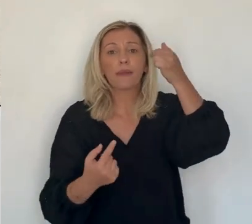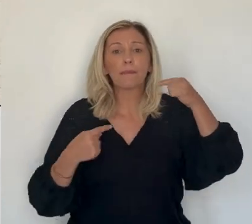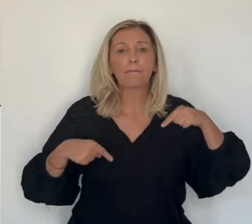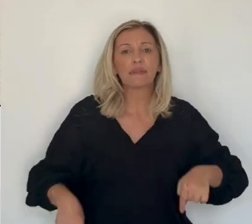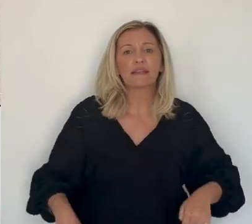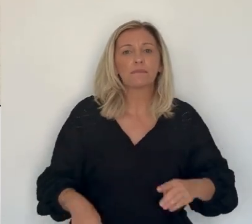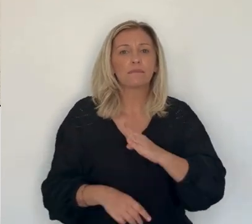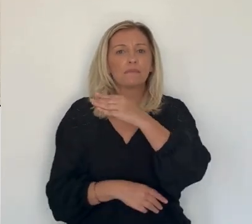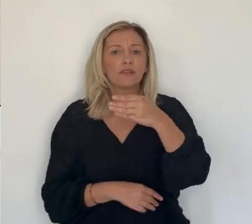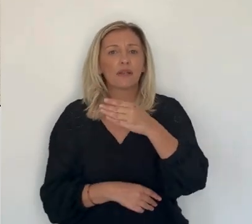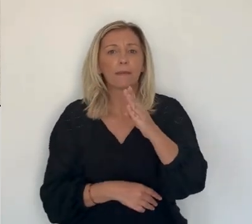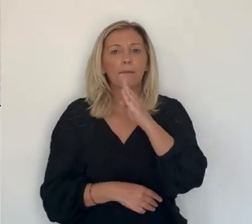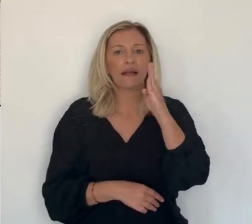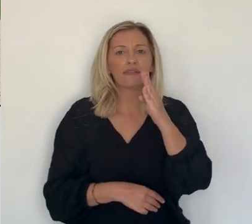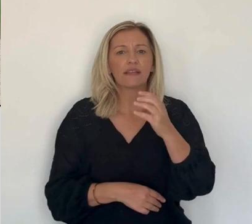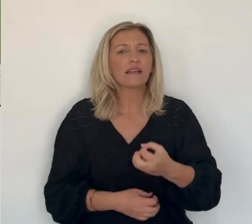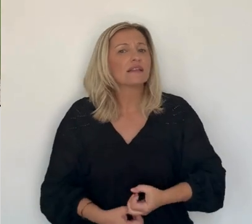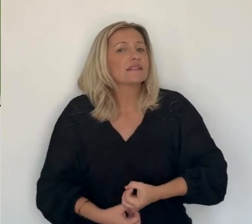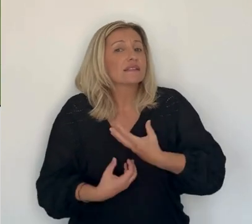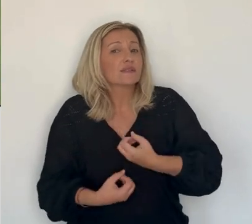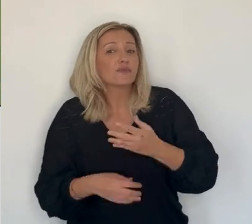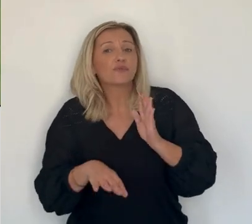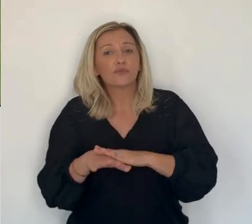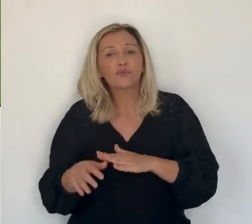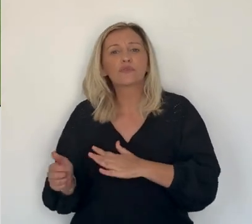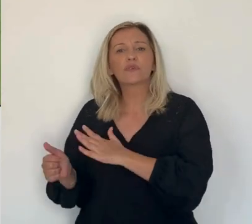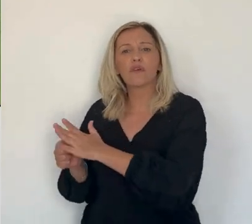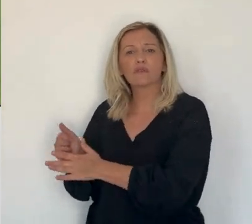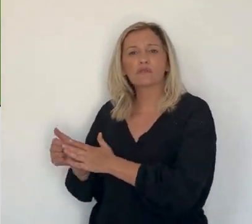Corse entend défendre lui aussi les intérêts de l'île.